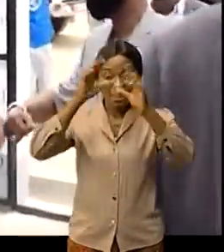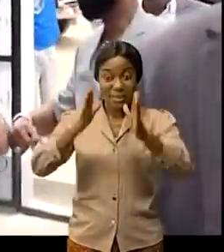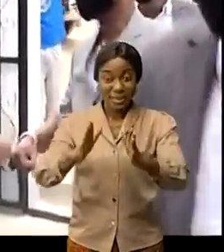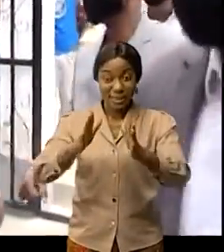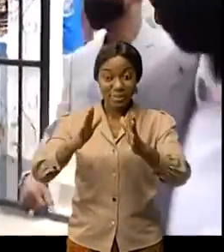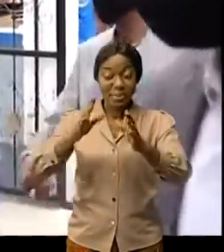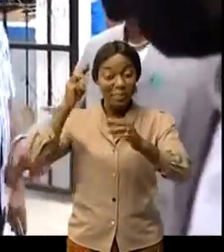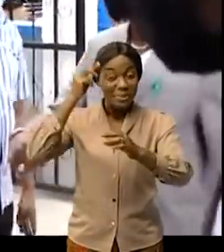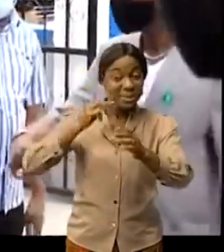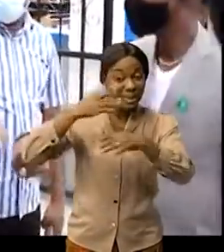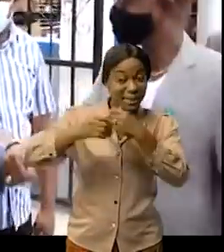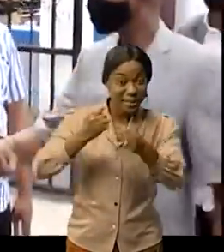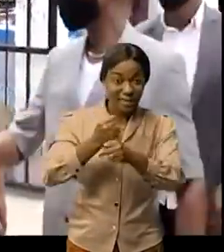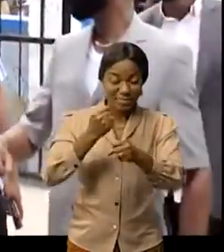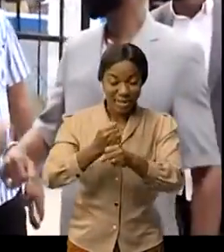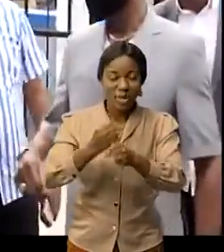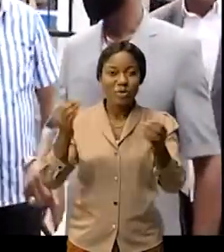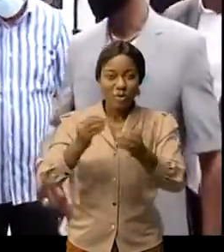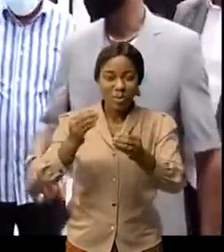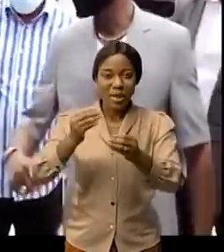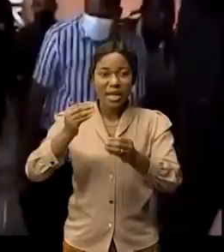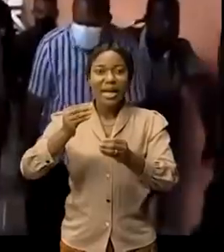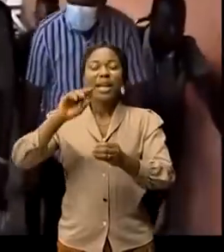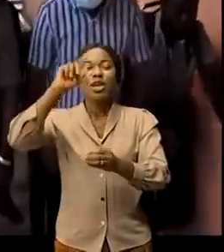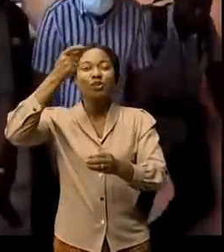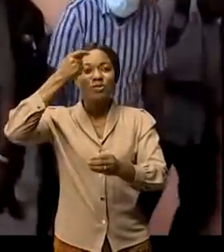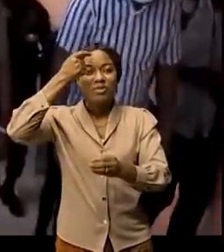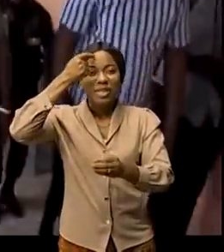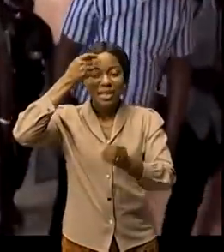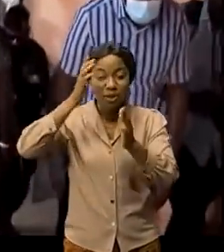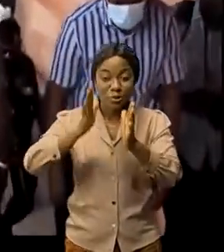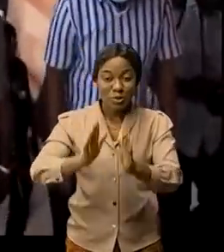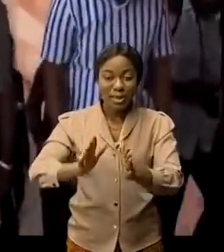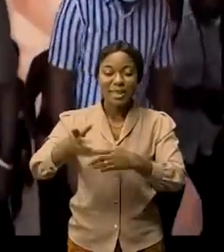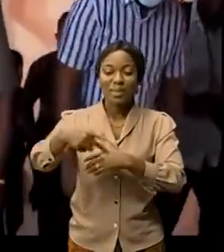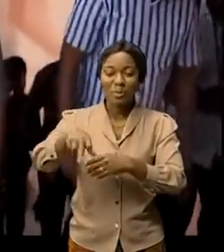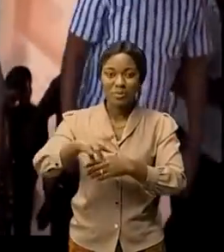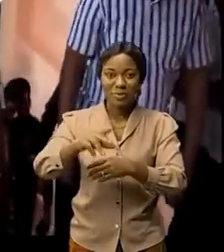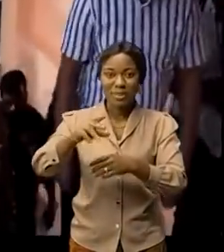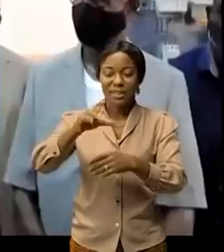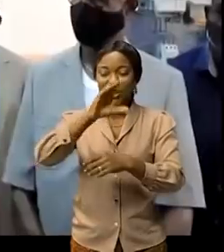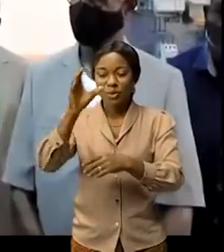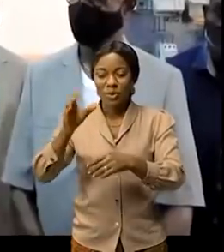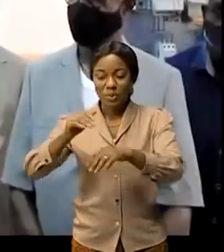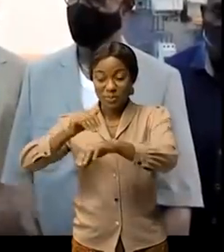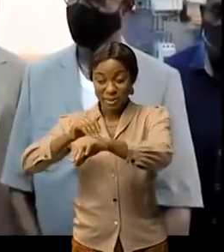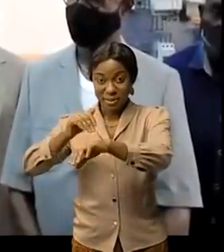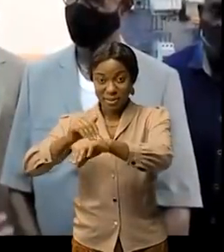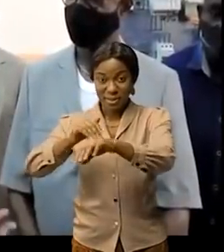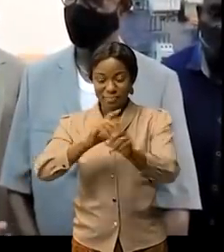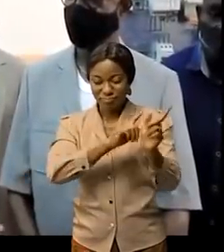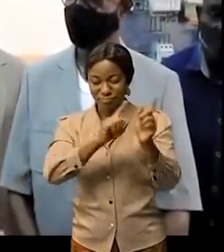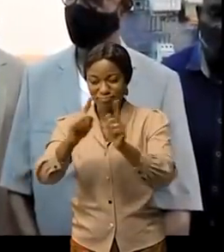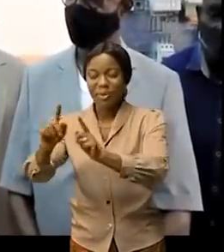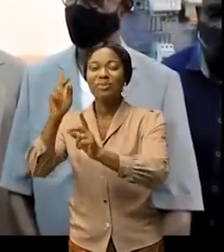du Congo central Atumatoubana Koulouki qu'accompagne le ministre provincial en charge du travail Guylain Pazouchassamangovo visite le nouveau